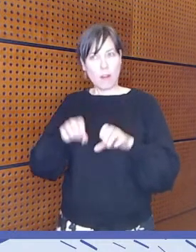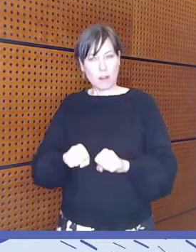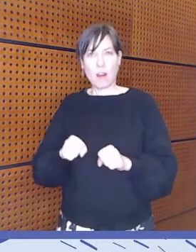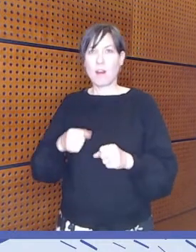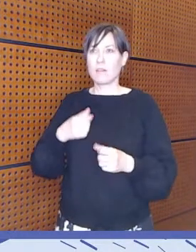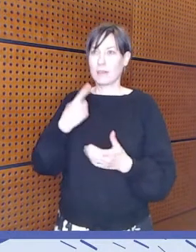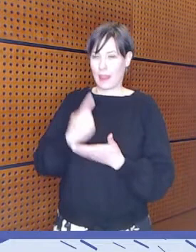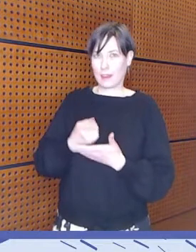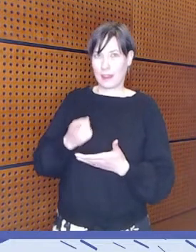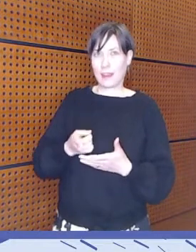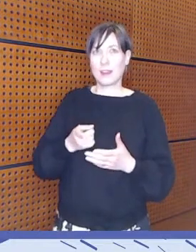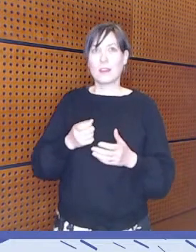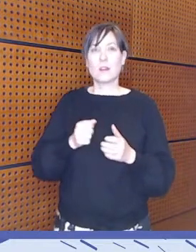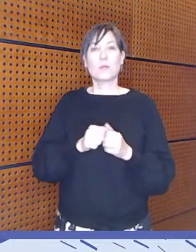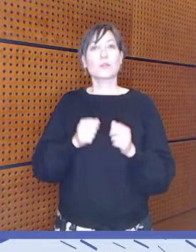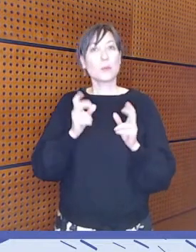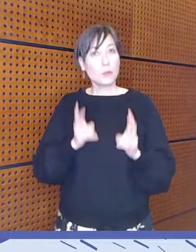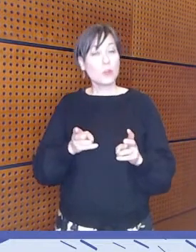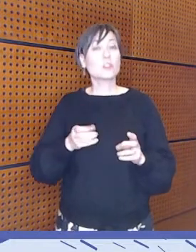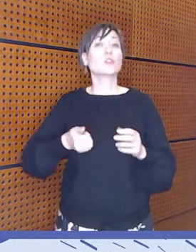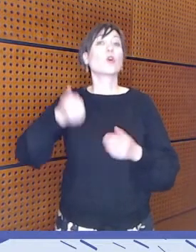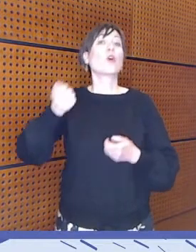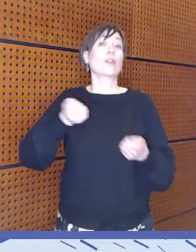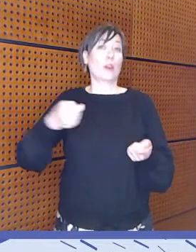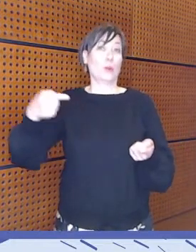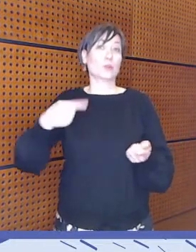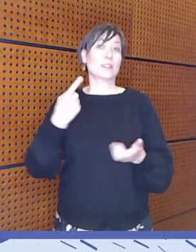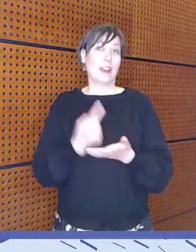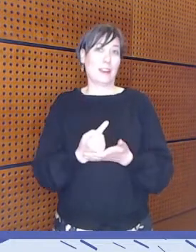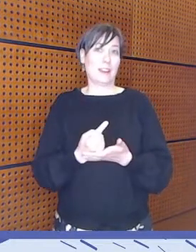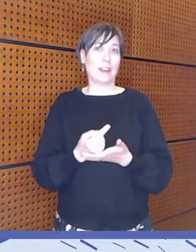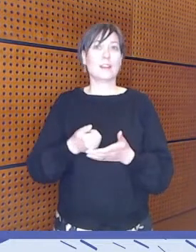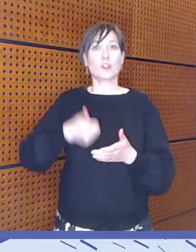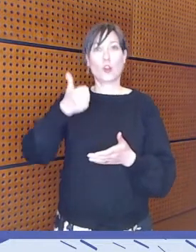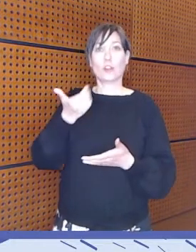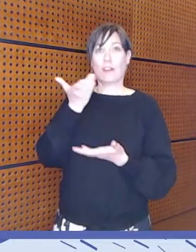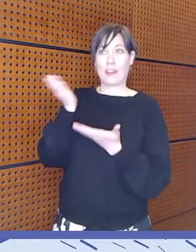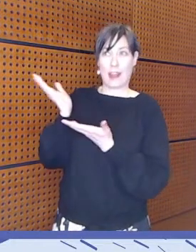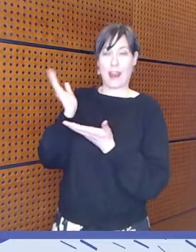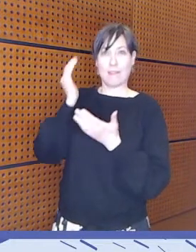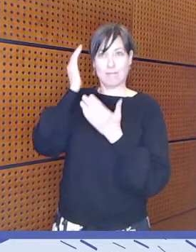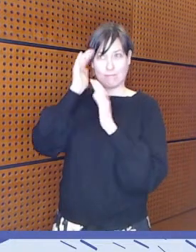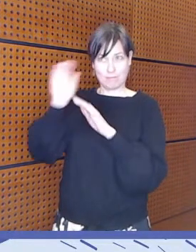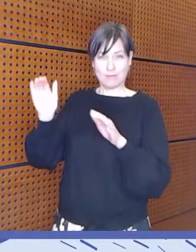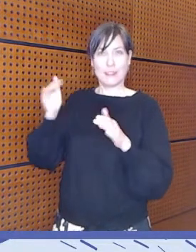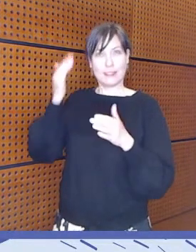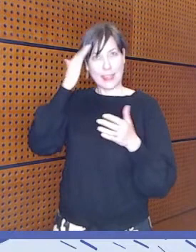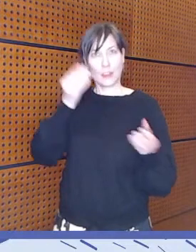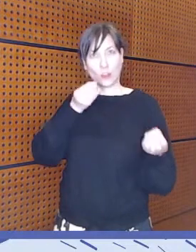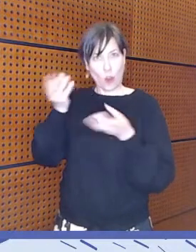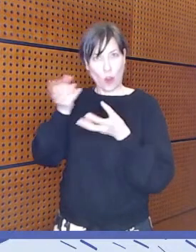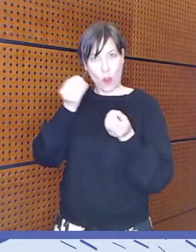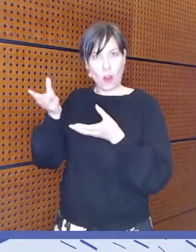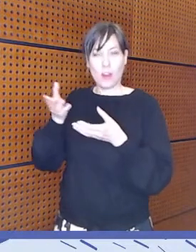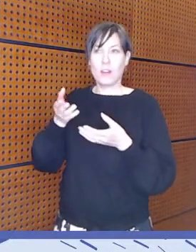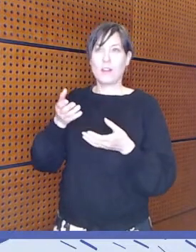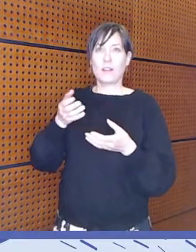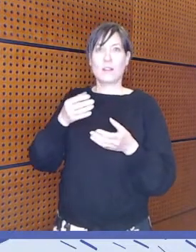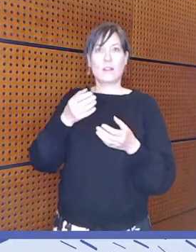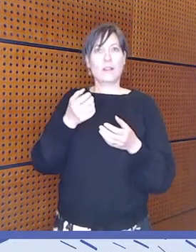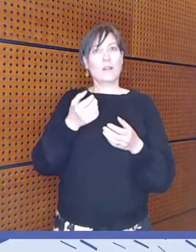mutta siihen tarvitaan myös johtajuutta. Eli johtajille myöskin sitä tietoa ja ymmärrystä näistä